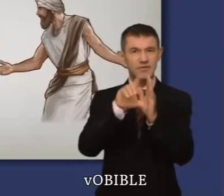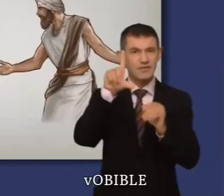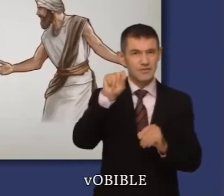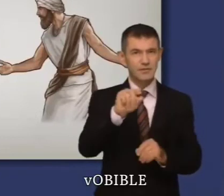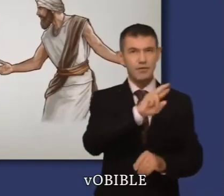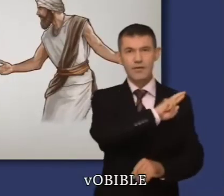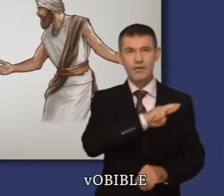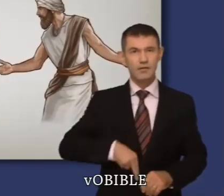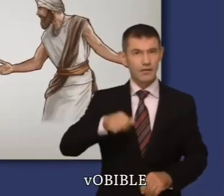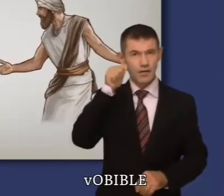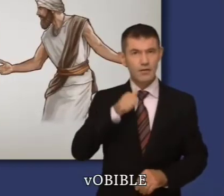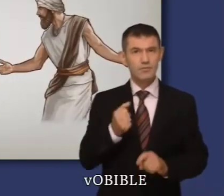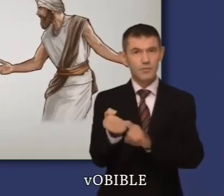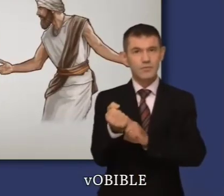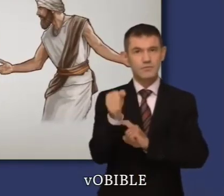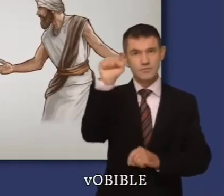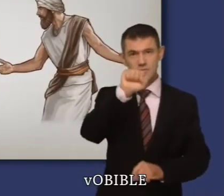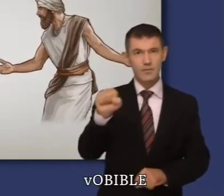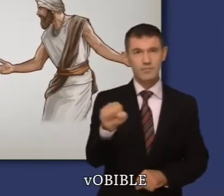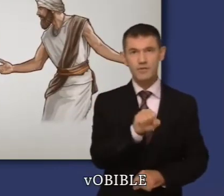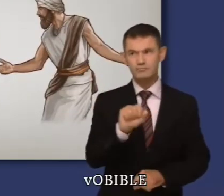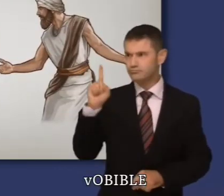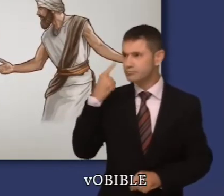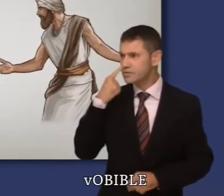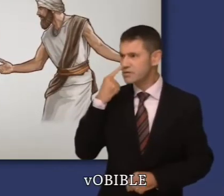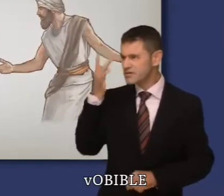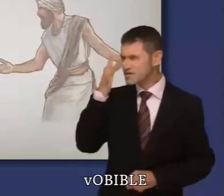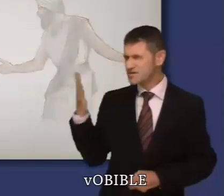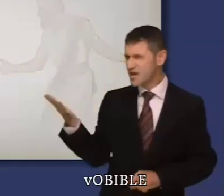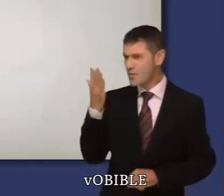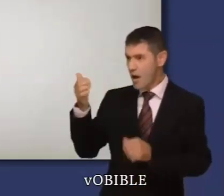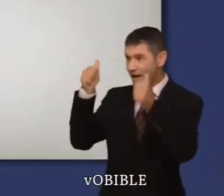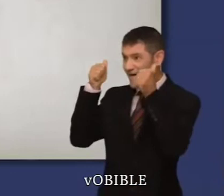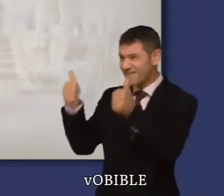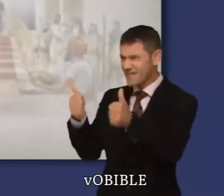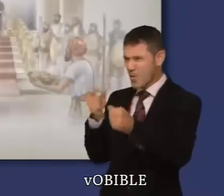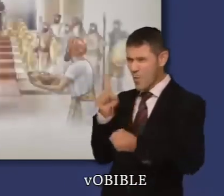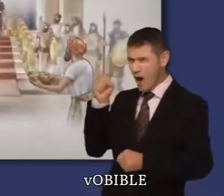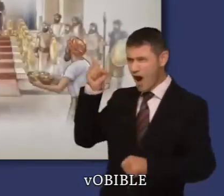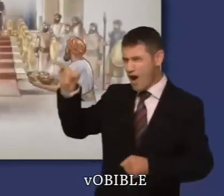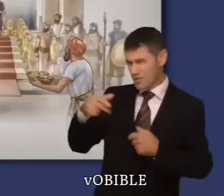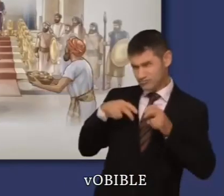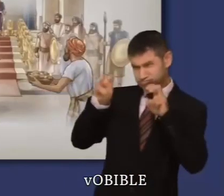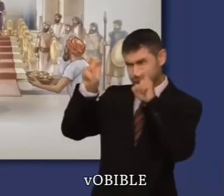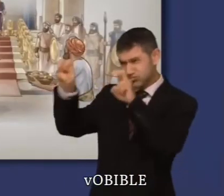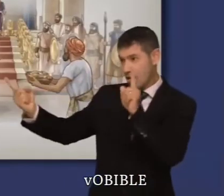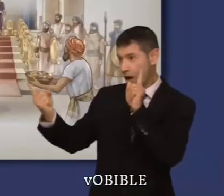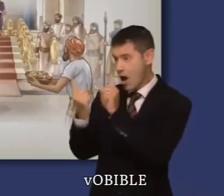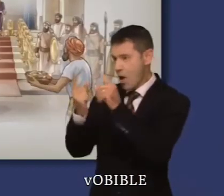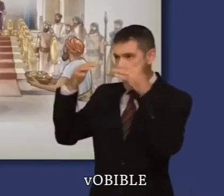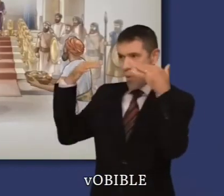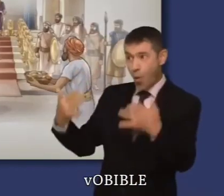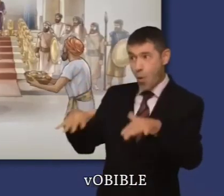la reine de Saba entend parler de Salomon et se rend à Jérusalem pour le voir. Elle dit au roi, en fait,